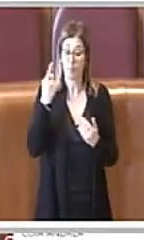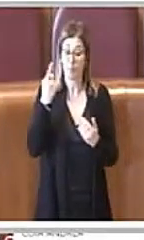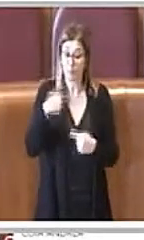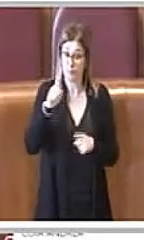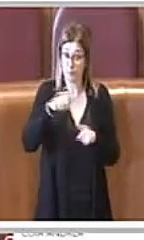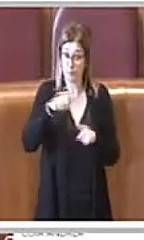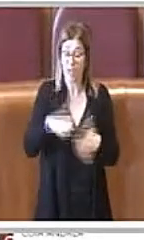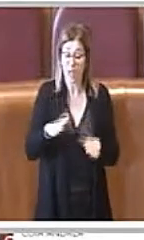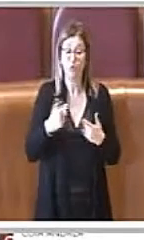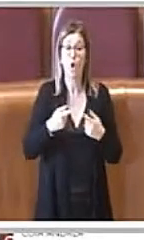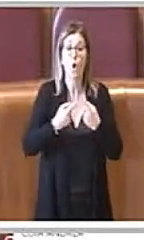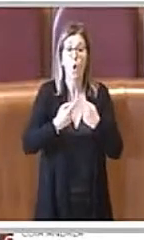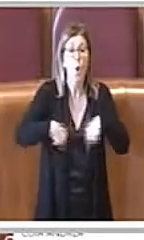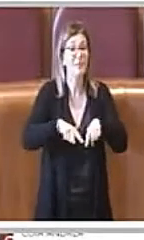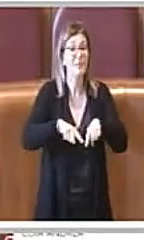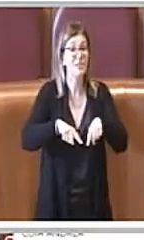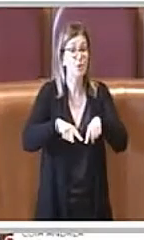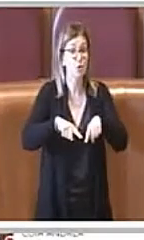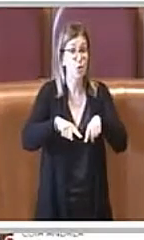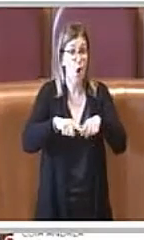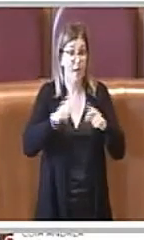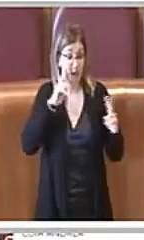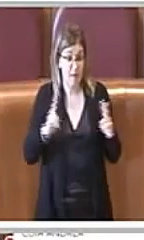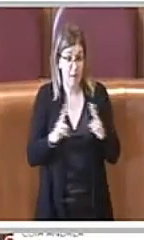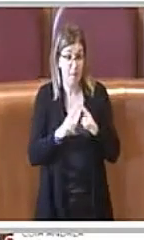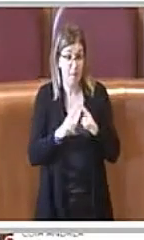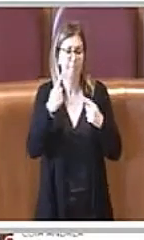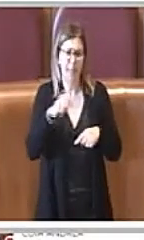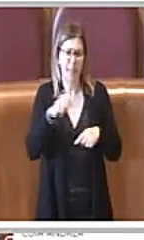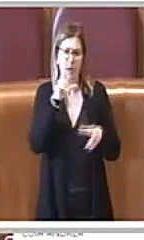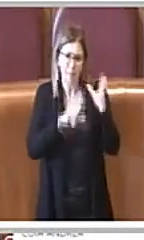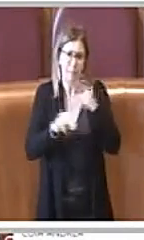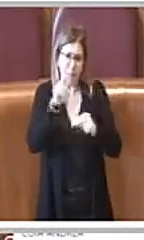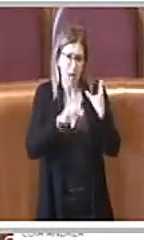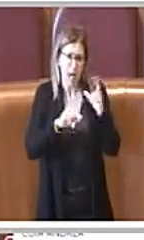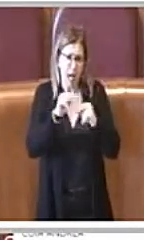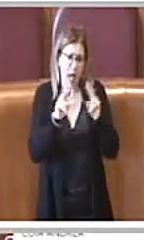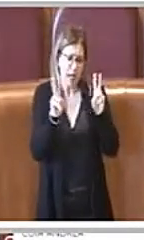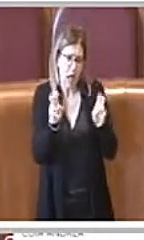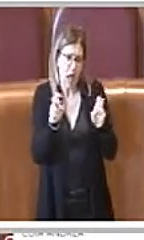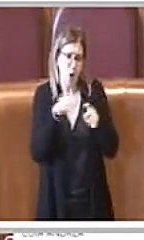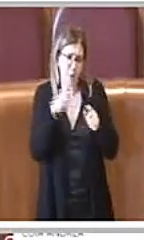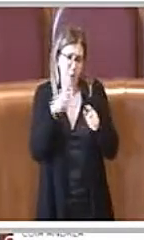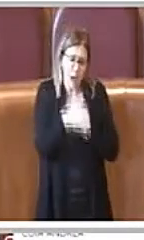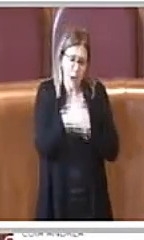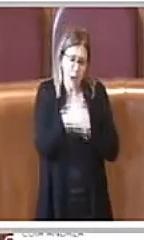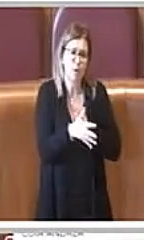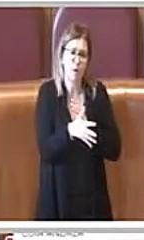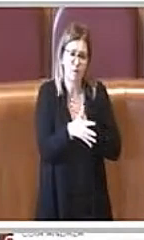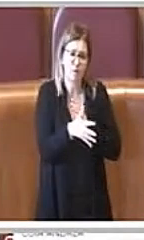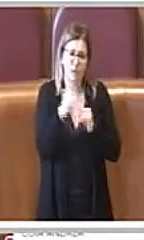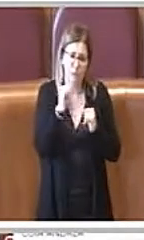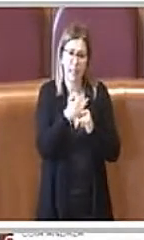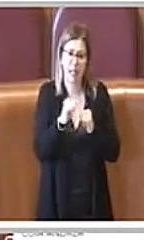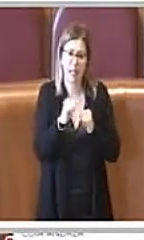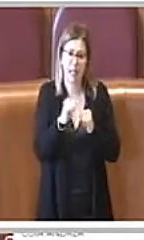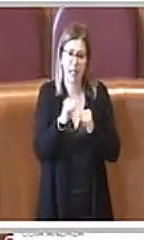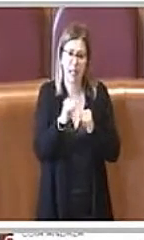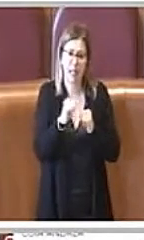commissione per approfondire questo aspetto. Dal momento dell